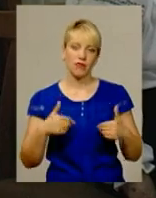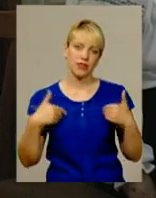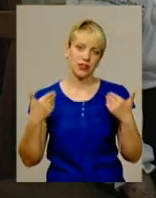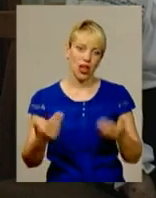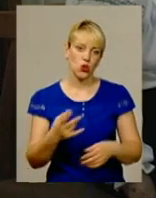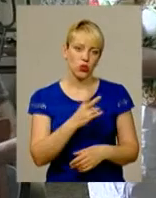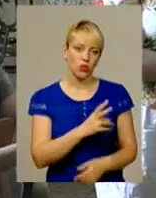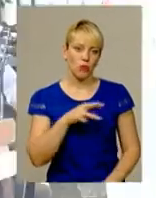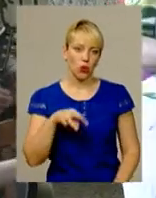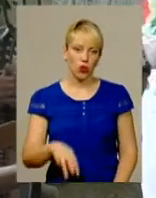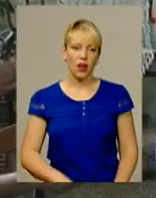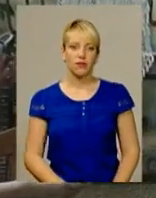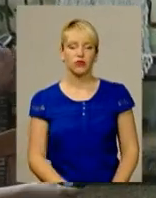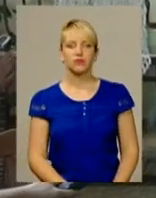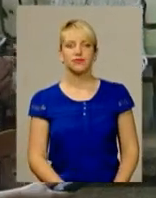Ніну Миколаївну.